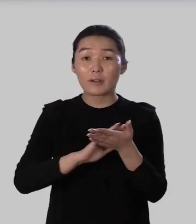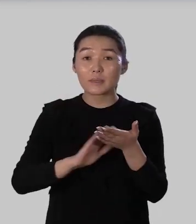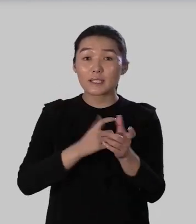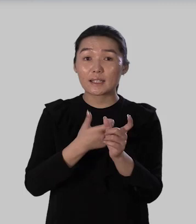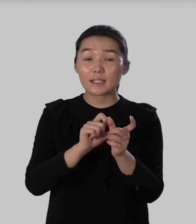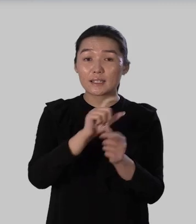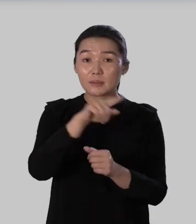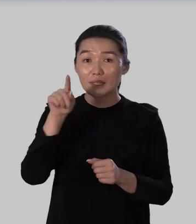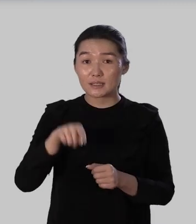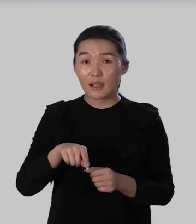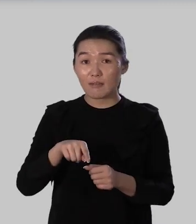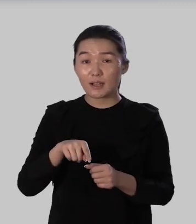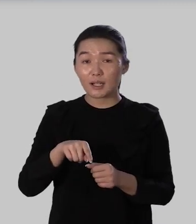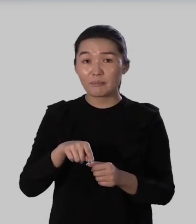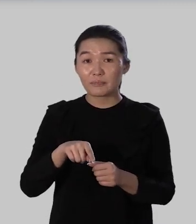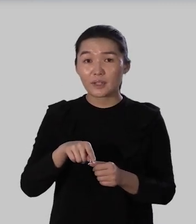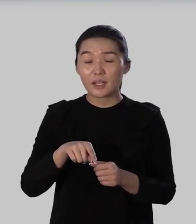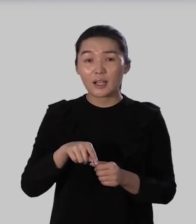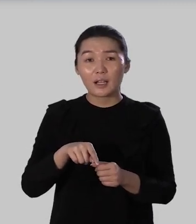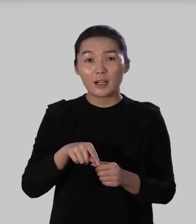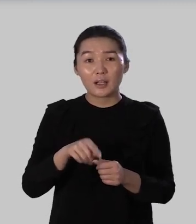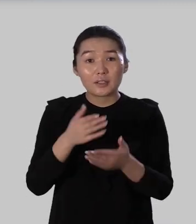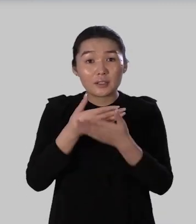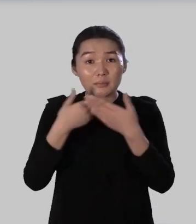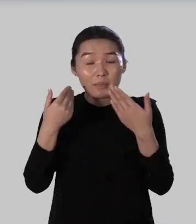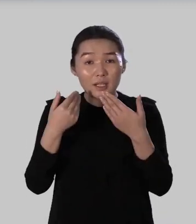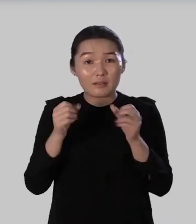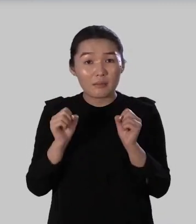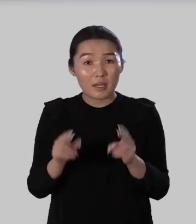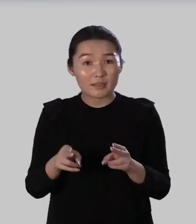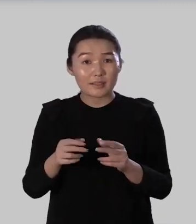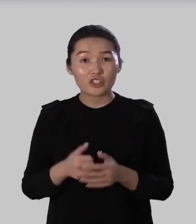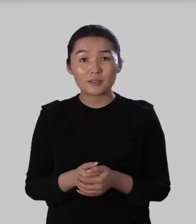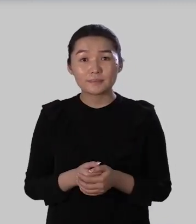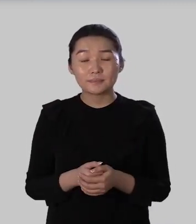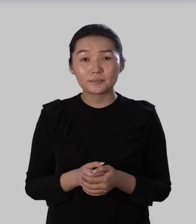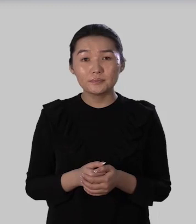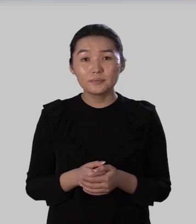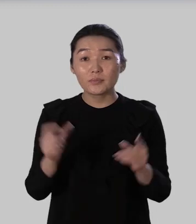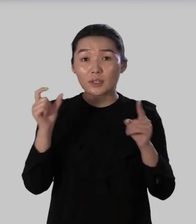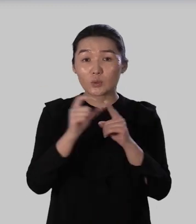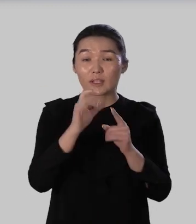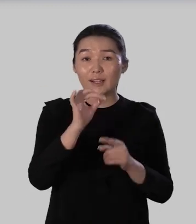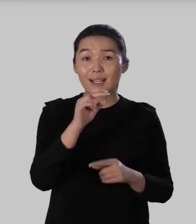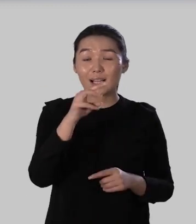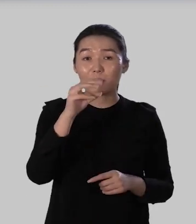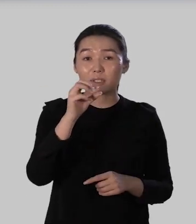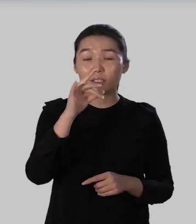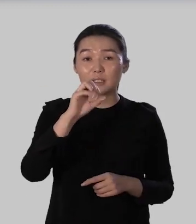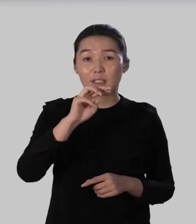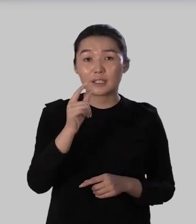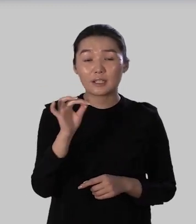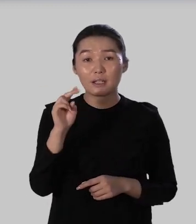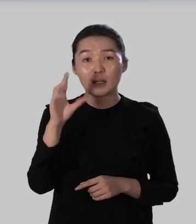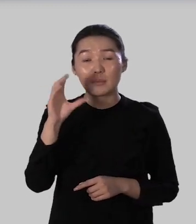правописание этих приставок не таит никакой опасности но в словах обтереть